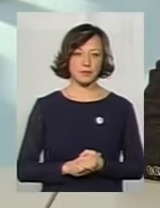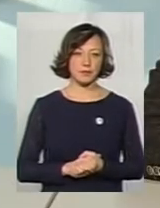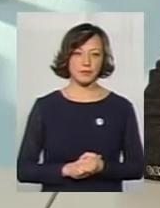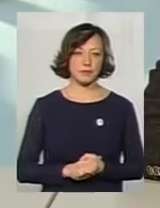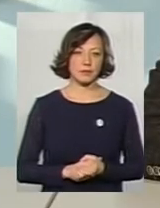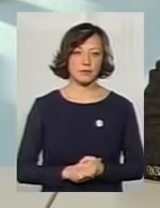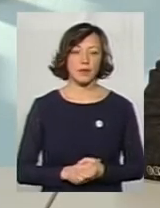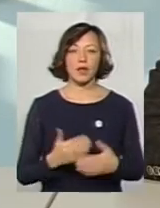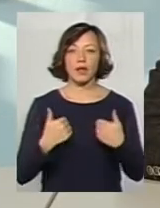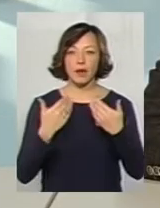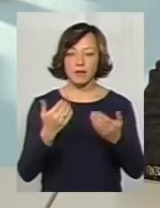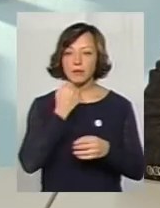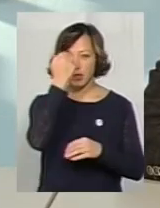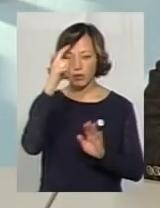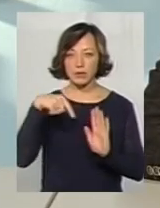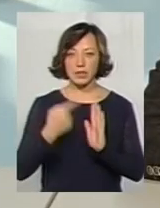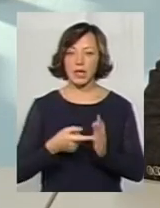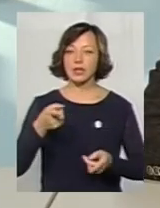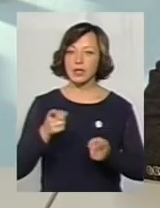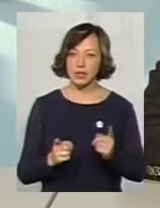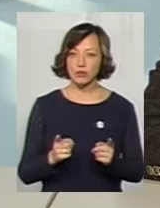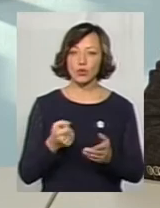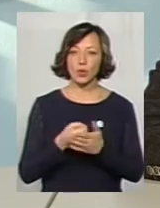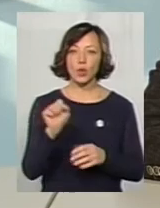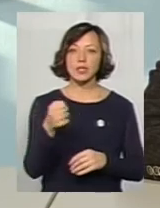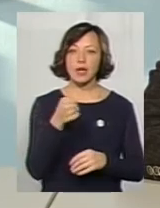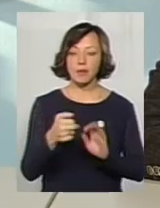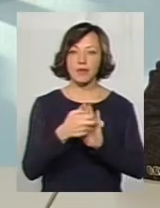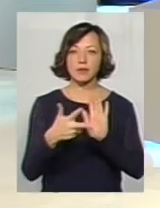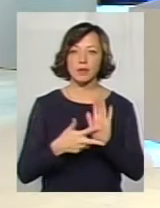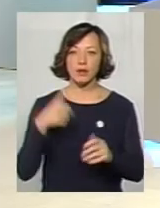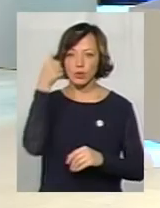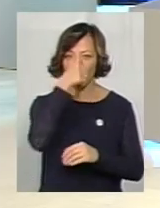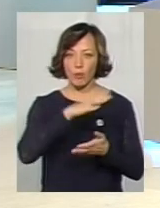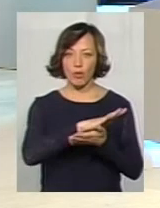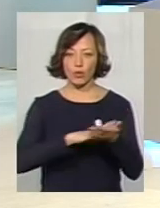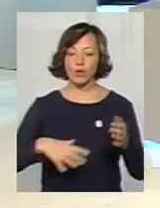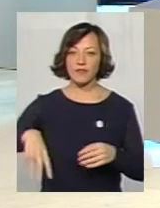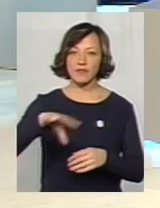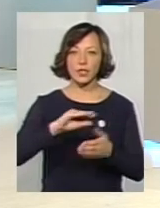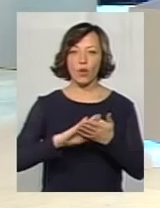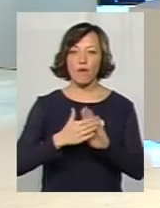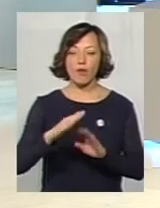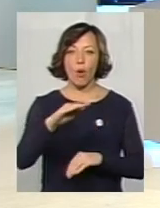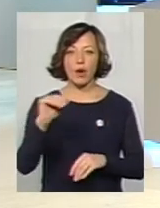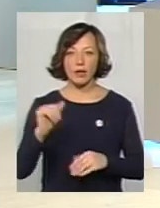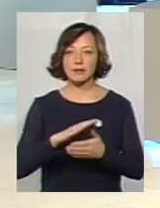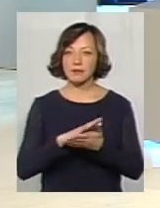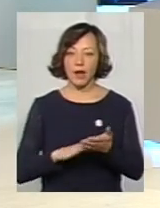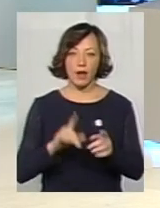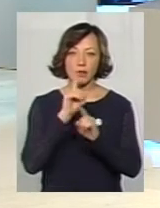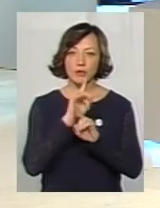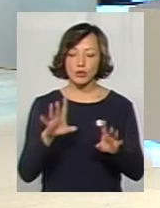Я вам дякую за запитання. Дійсно, ми до серпня 2018 року продовжуємо всі договори оренди. Далі не